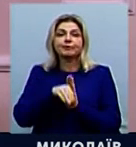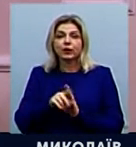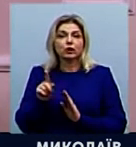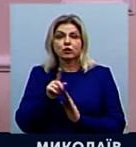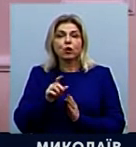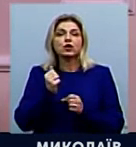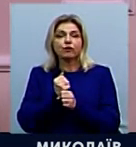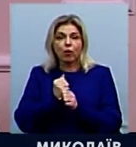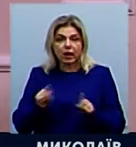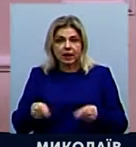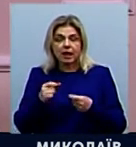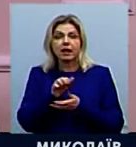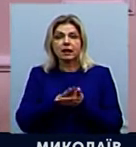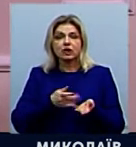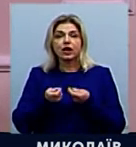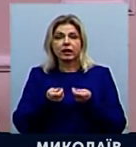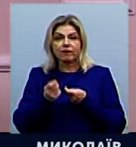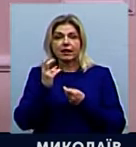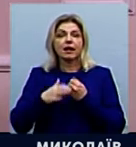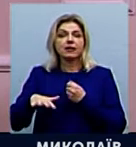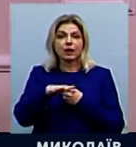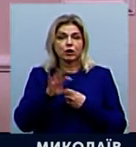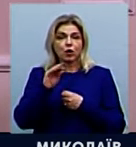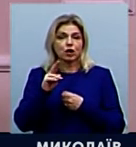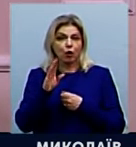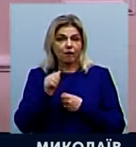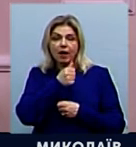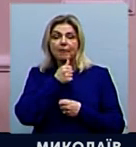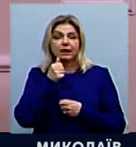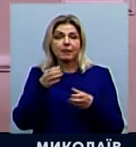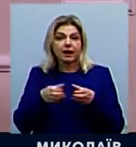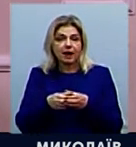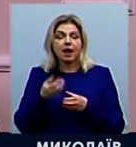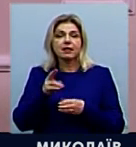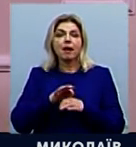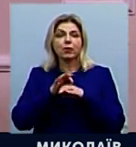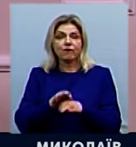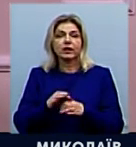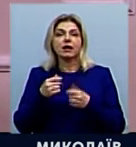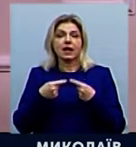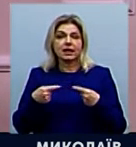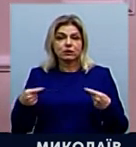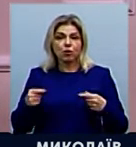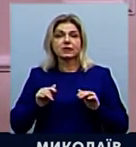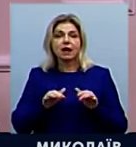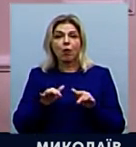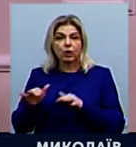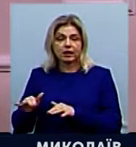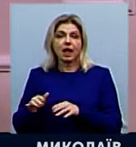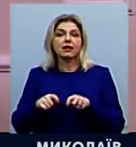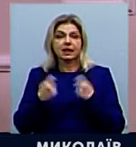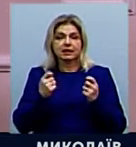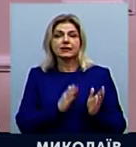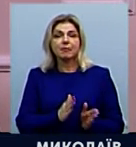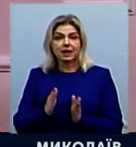подальшому керівництві на території Очаківського району Підпілля для проведення різного роду заходів з дестабілізації